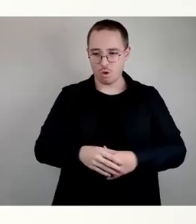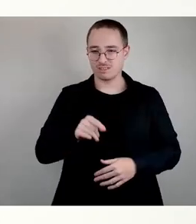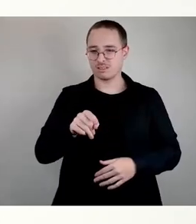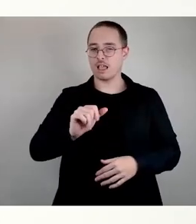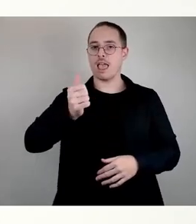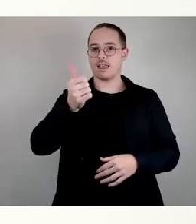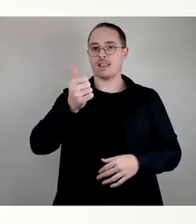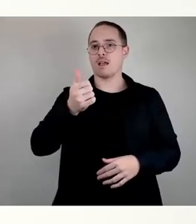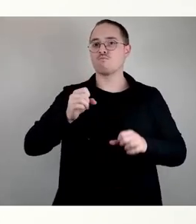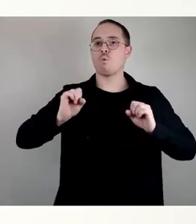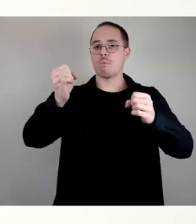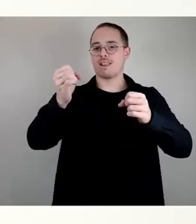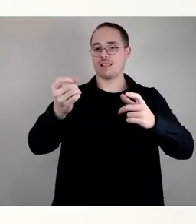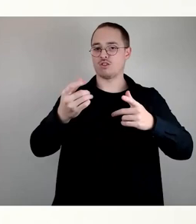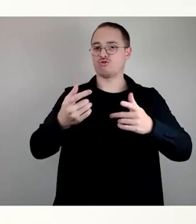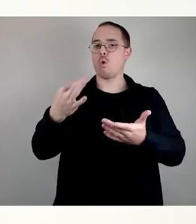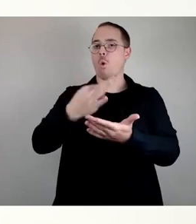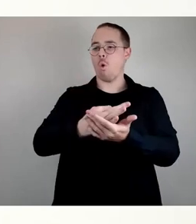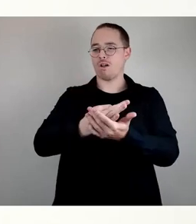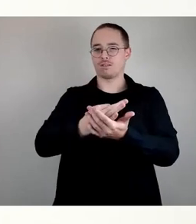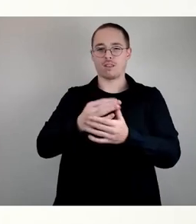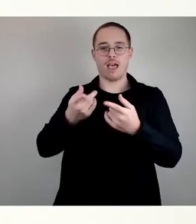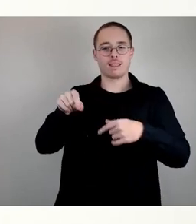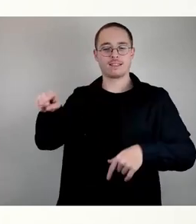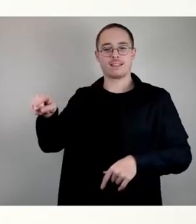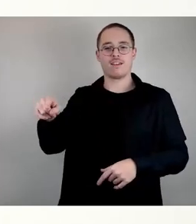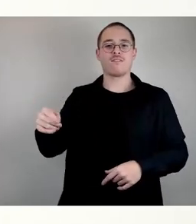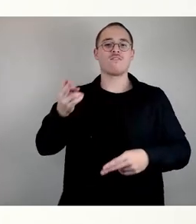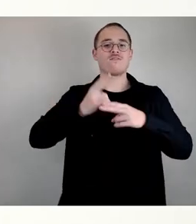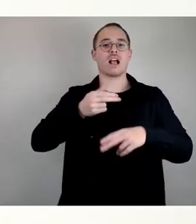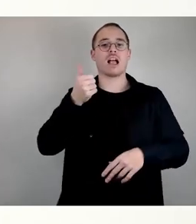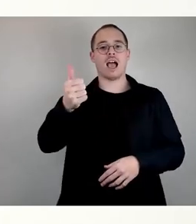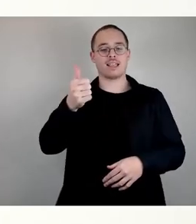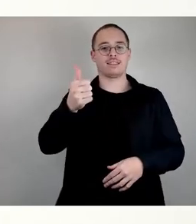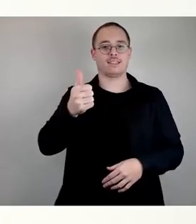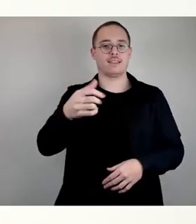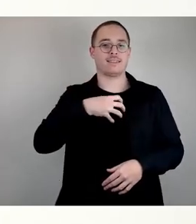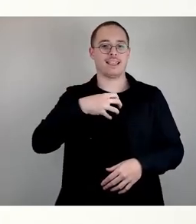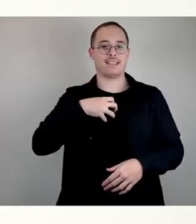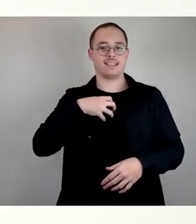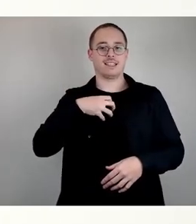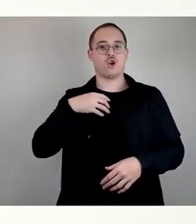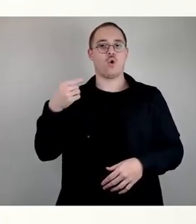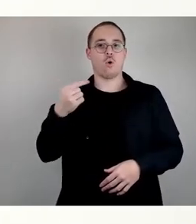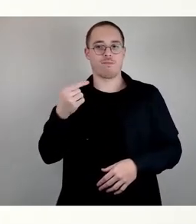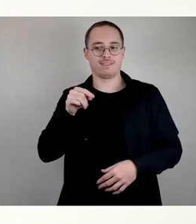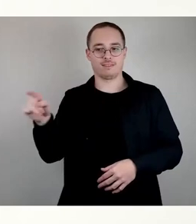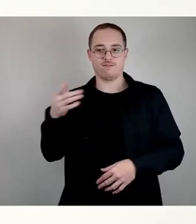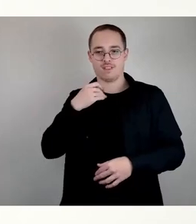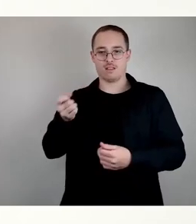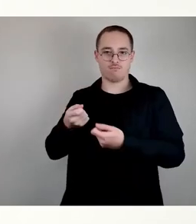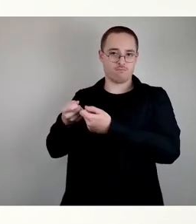nämlich am Werk 1 in Dresden-Schwurbitz, außer Betrieb nehmen. Der läuft noch bis März 2025 und hätten hier also